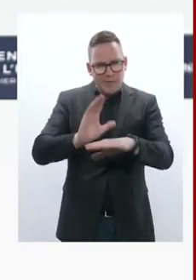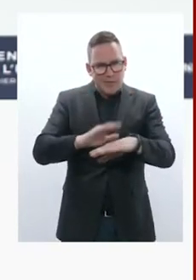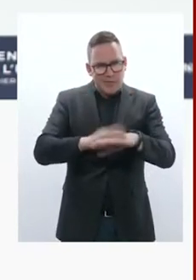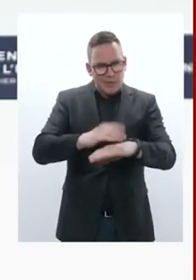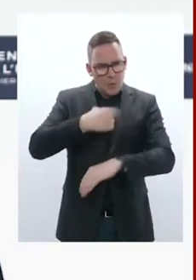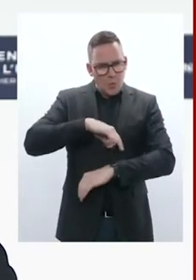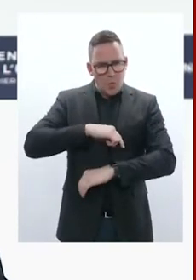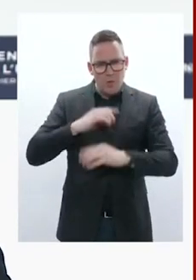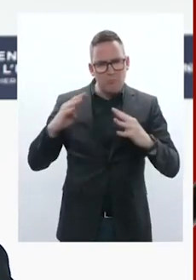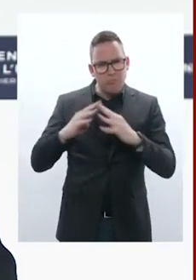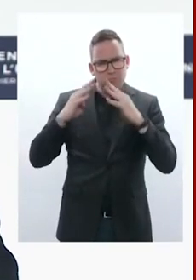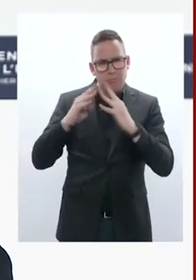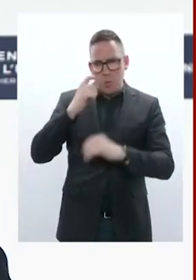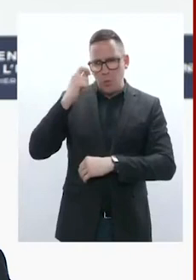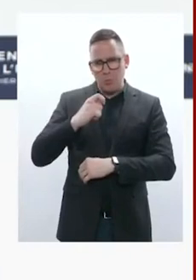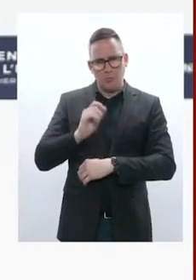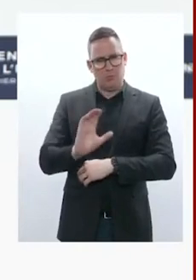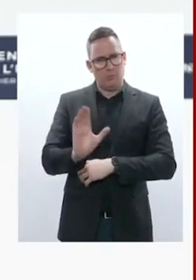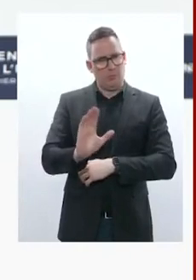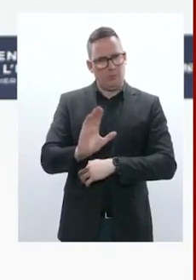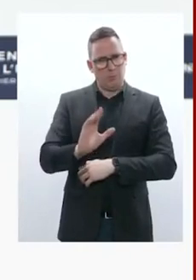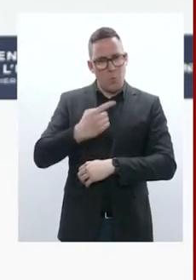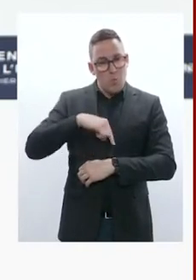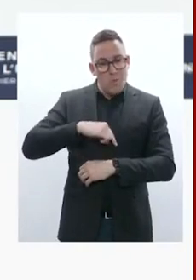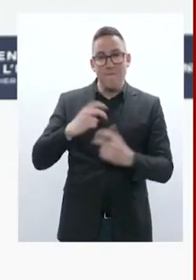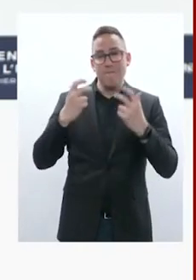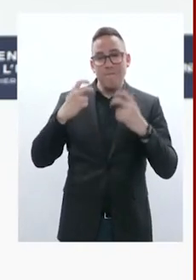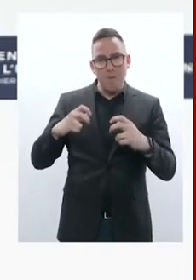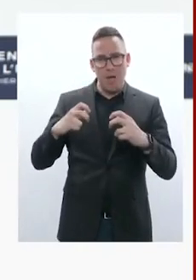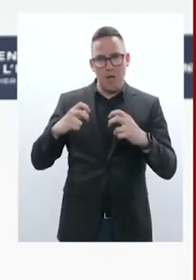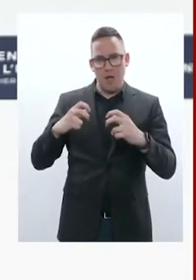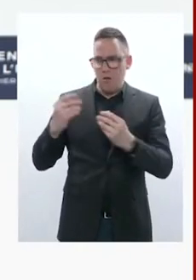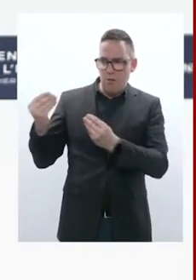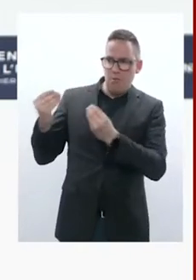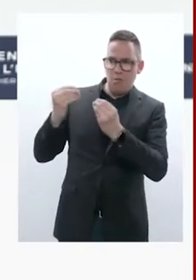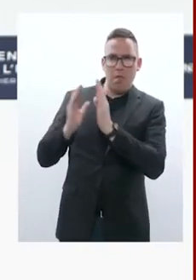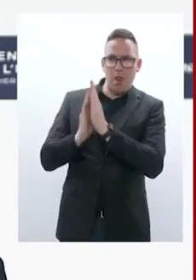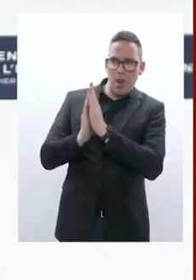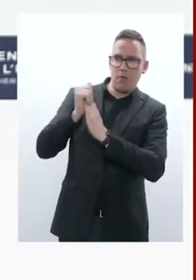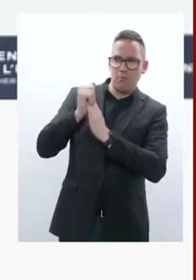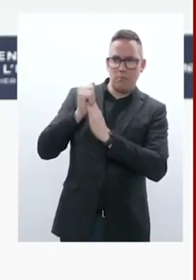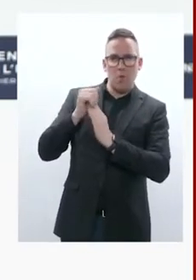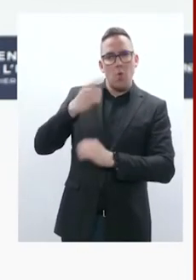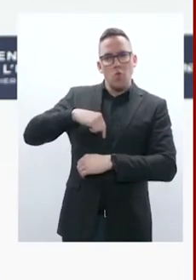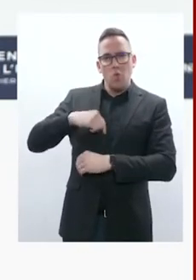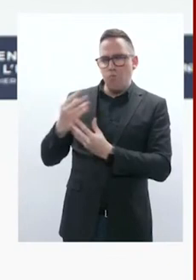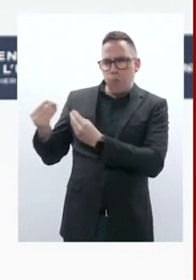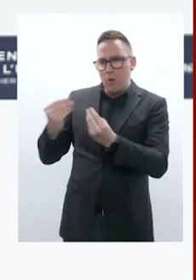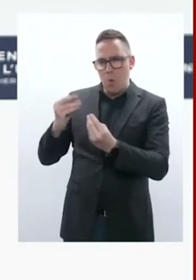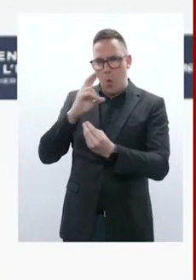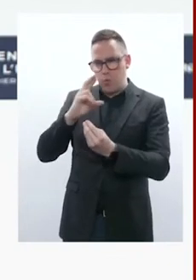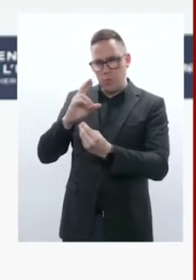simplement pas les laisser gagner en Ukraine. Sur ces cinq points, nous allons donc poursuivre, en même temps que sur les premiers sujets de notre